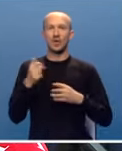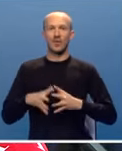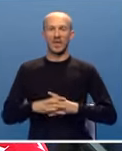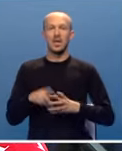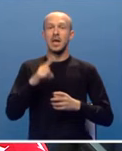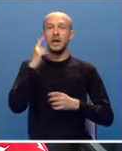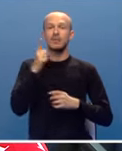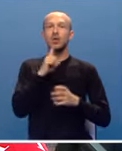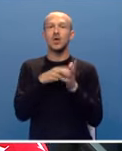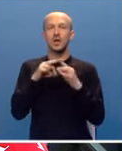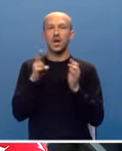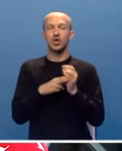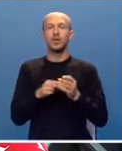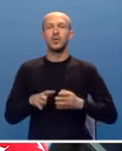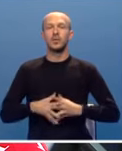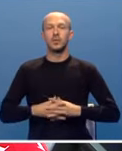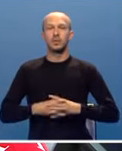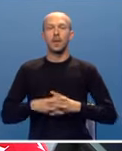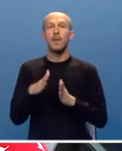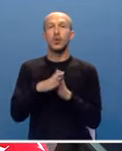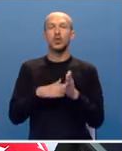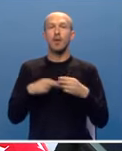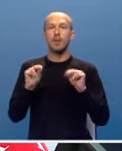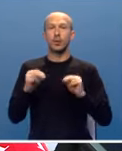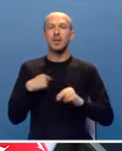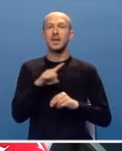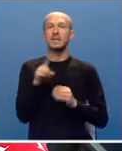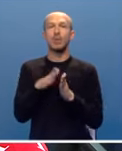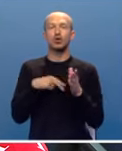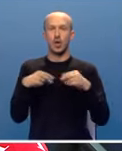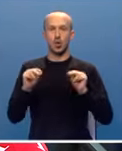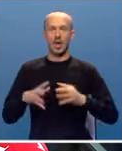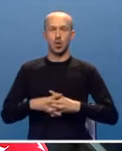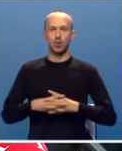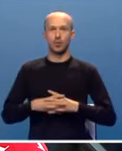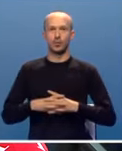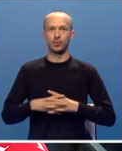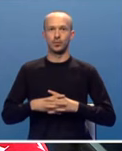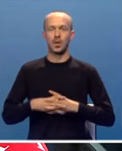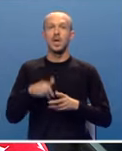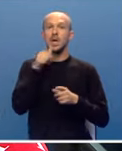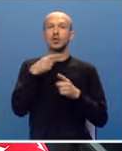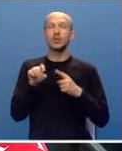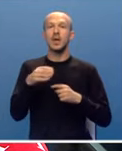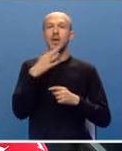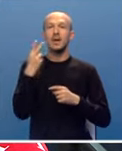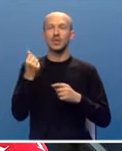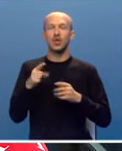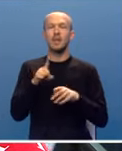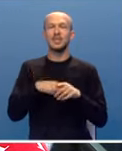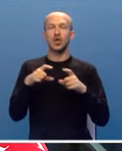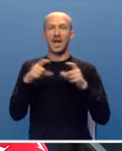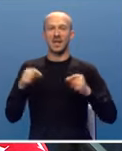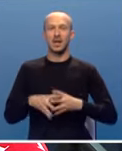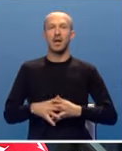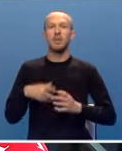i ne znamo na koji način da počnemo prodaju, nismo počeli prodaju. I s obzirom da nema cjenovnika mjesečnih